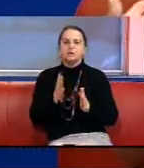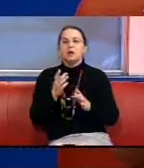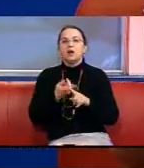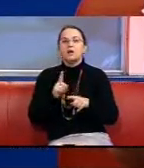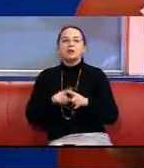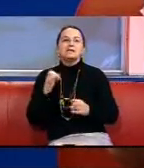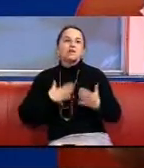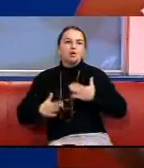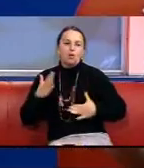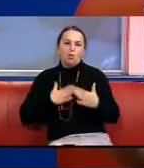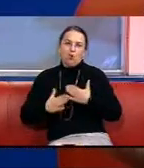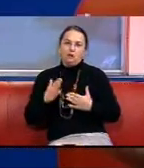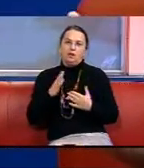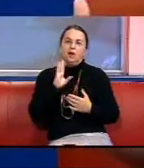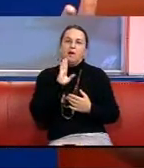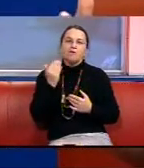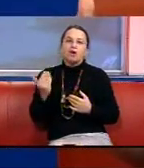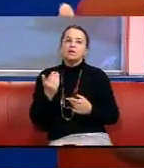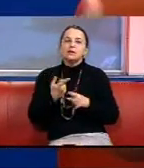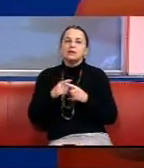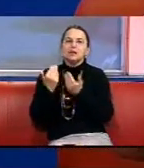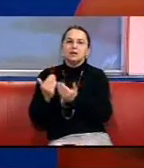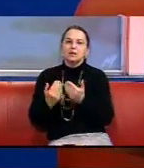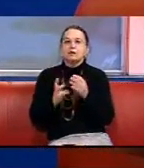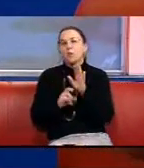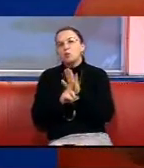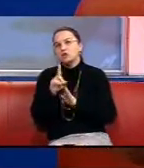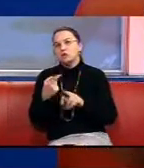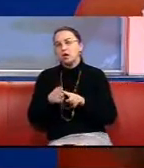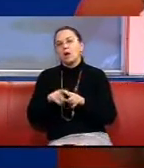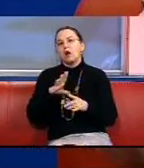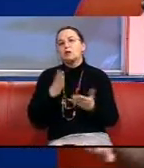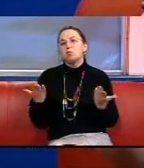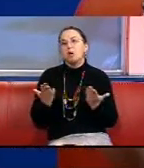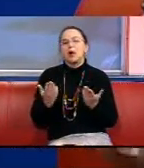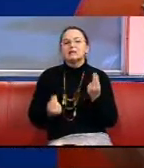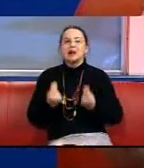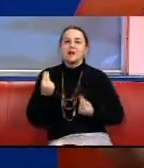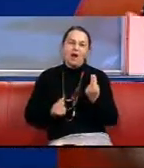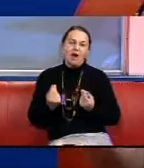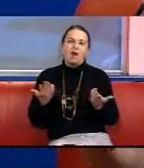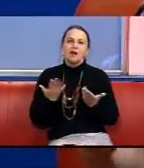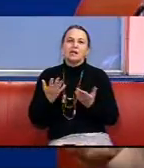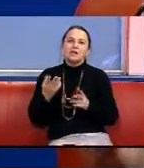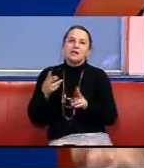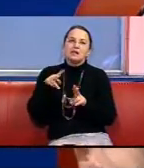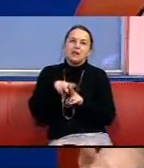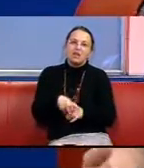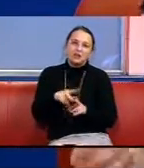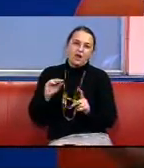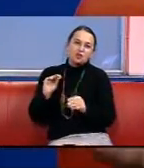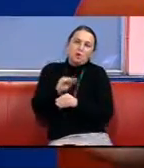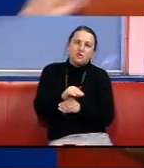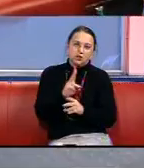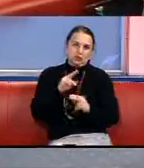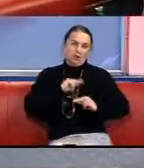задоволені Вони... Це для них... На початку, можливо, це була якась гра Якесь таке навантаження до роботи